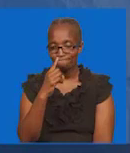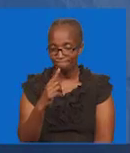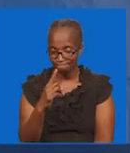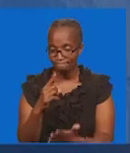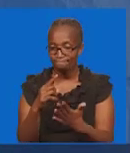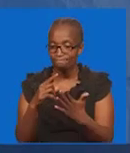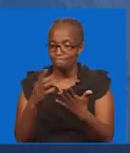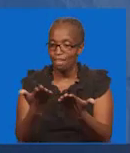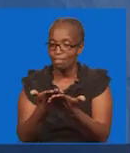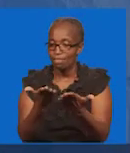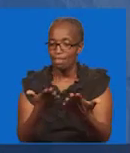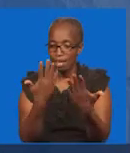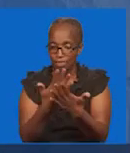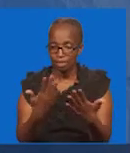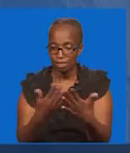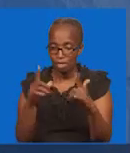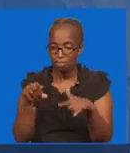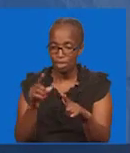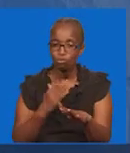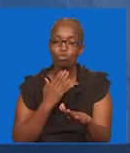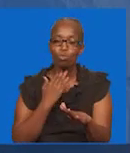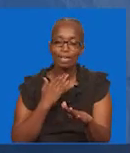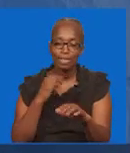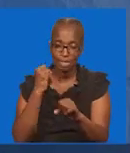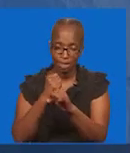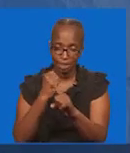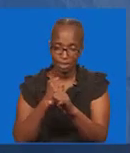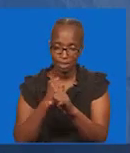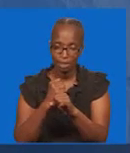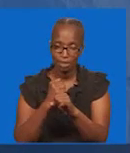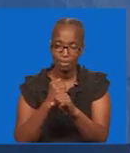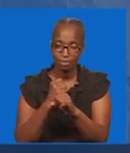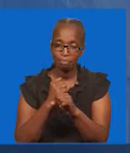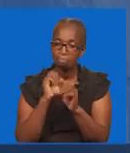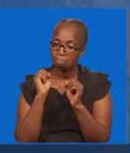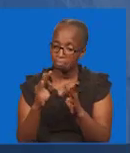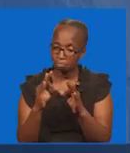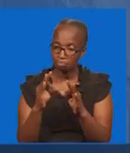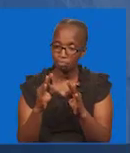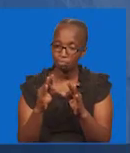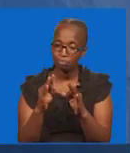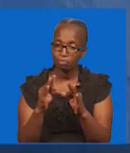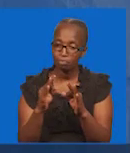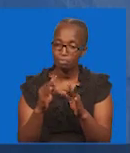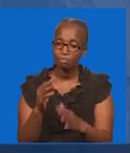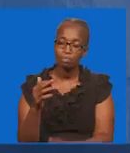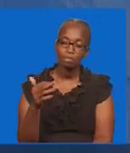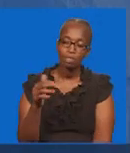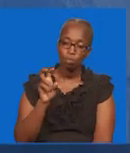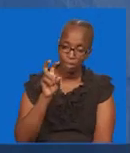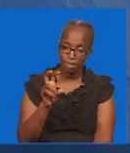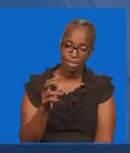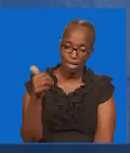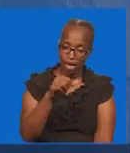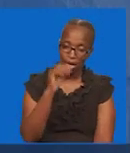Kuna jambu ambalo Anataka akalifanye Akijua ya kwamba yeye ni Anasahili kuonya watu Kama ataona